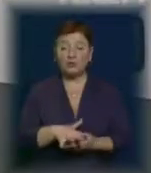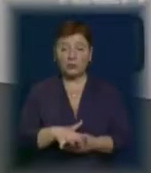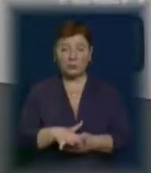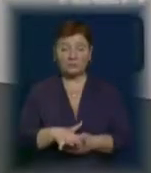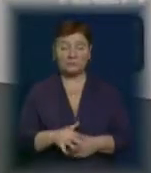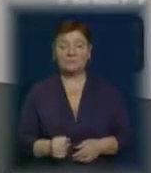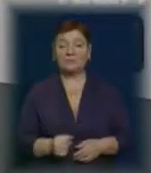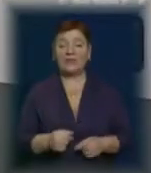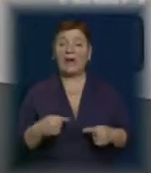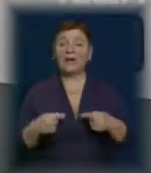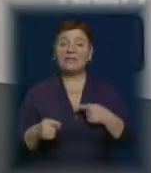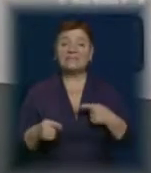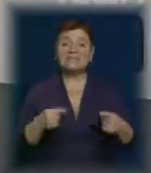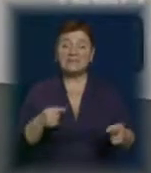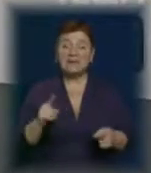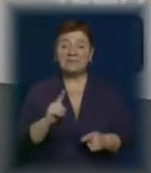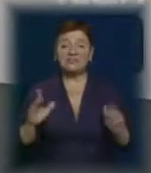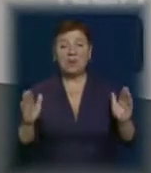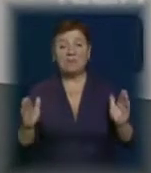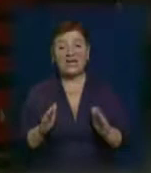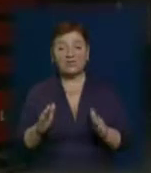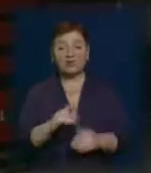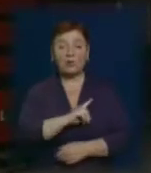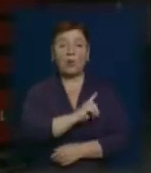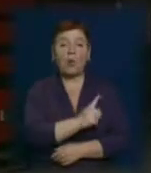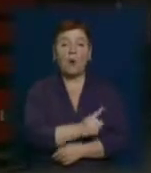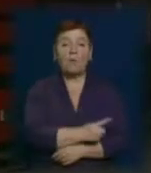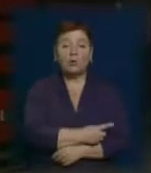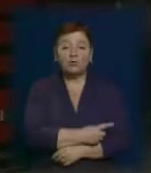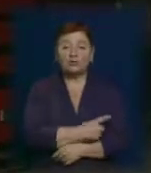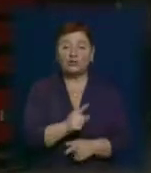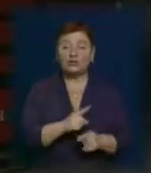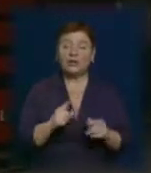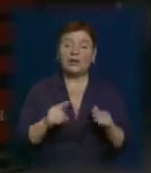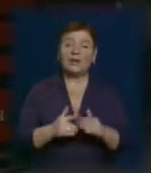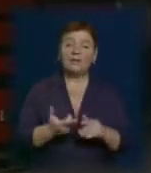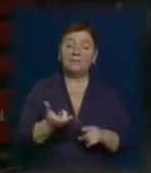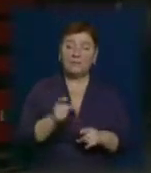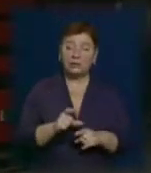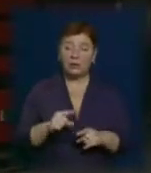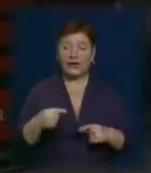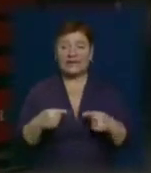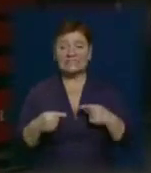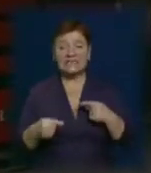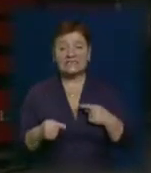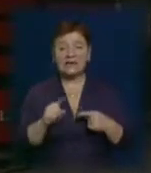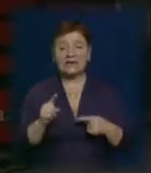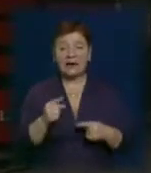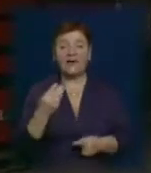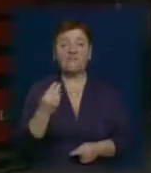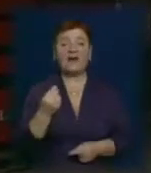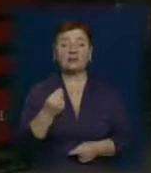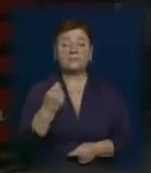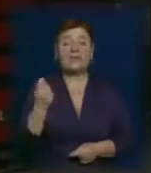різниця між меншою потужністю і більшою потужністю котла не настільки велика, як різниця вартості